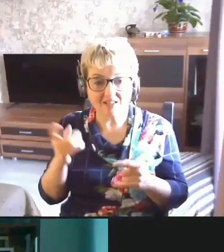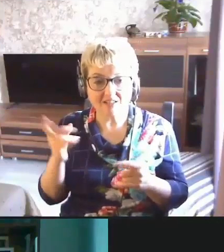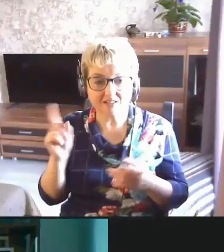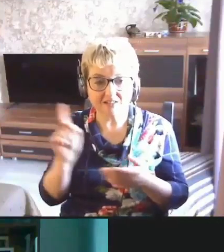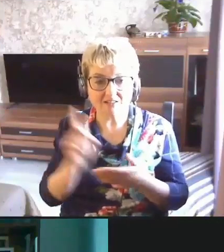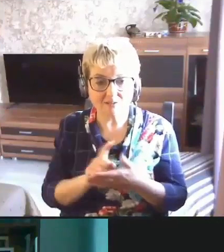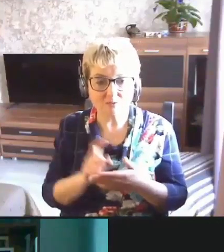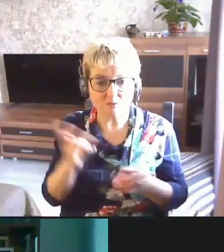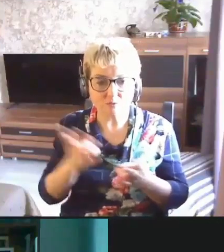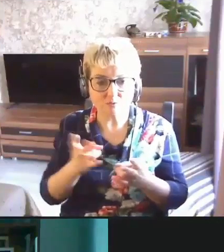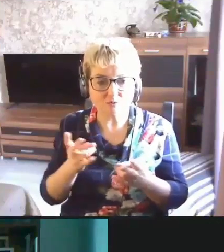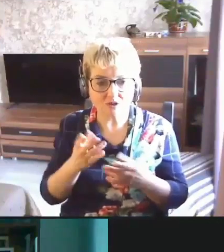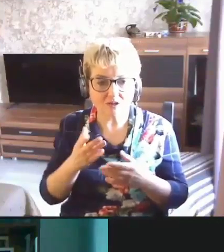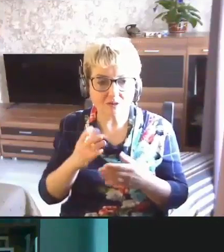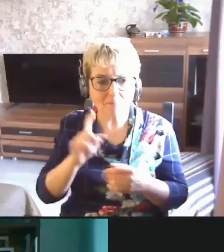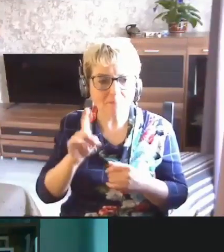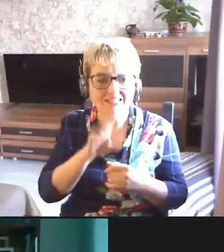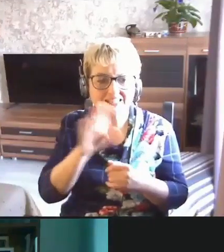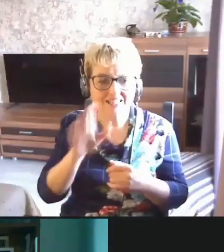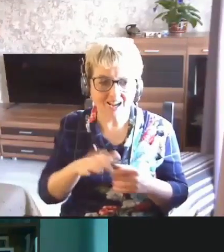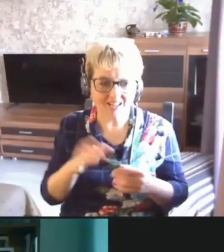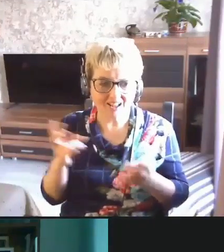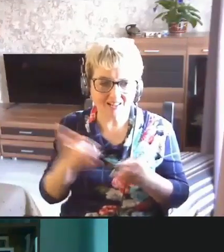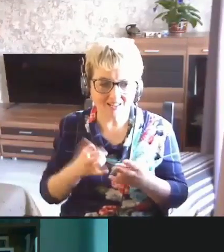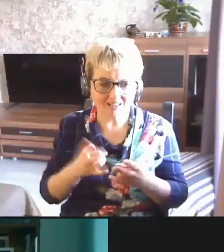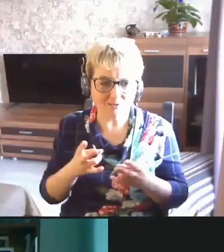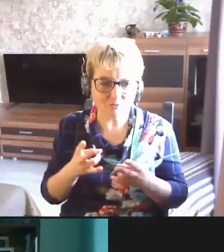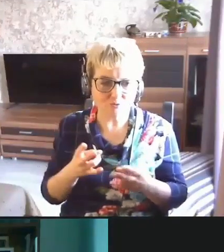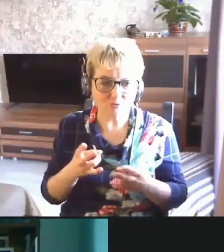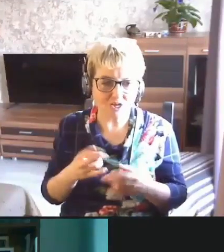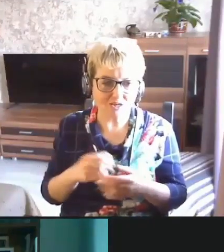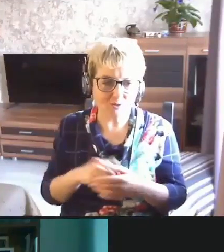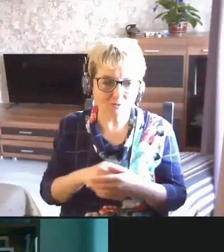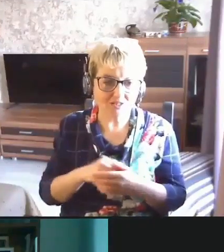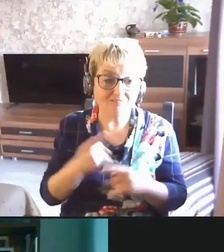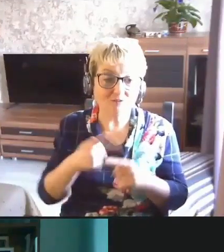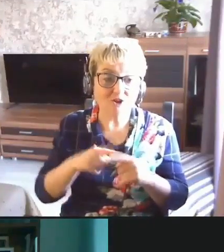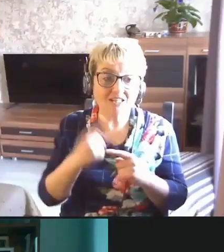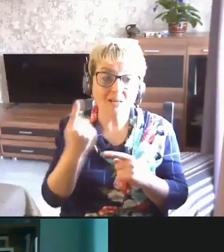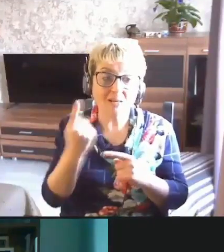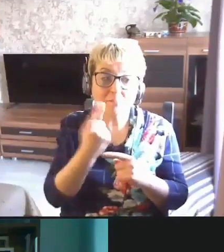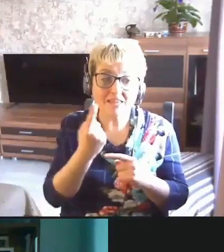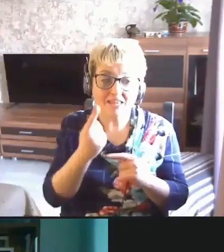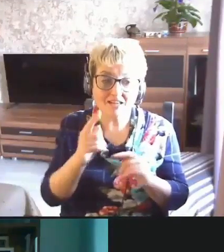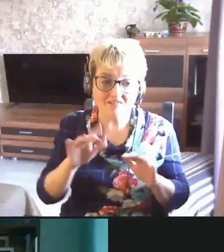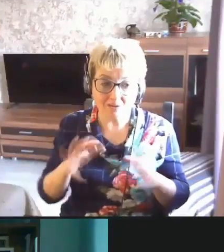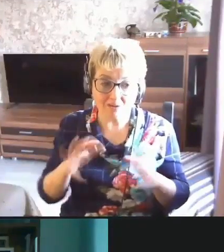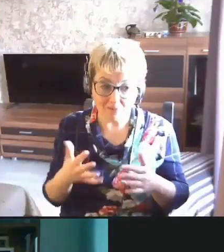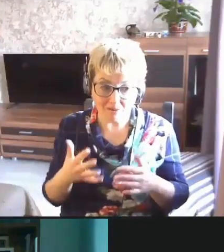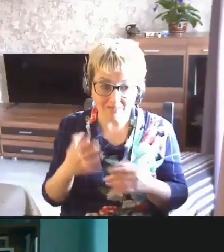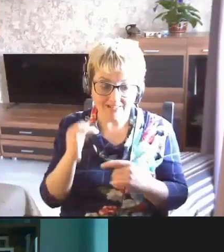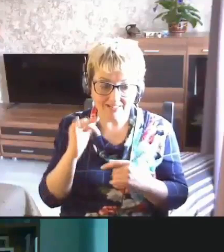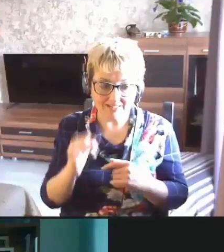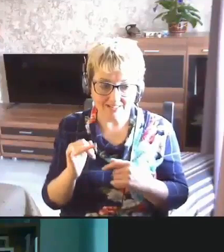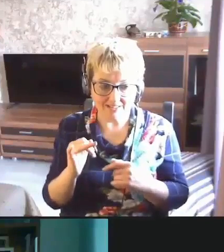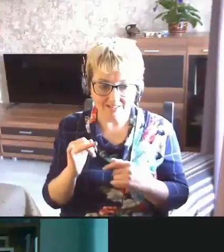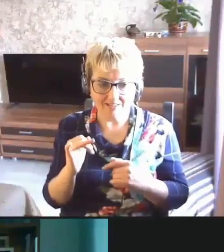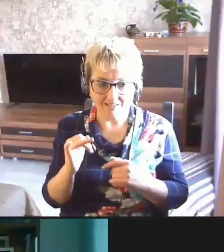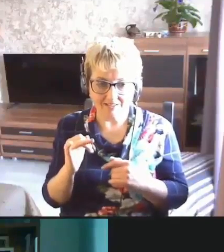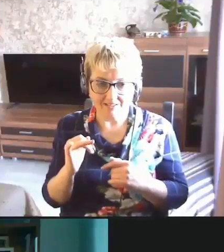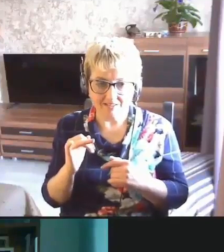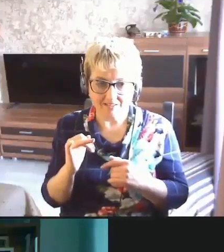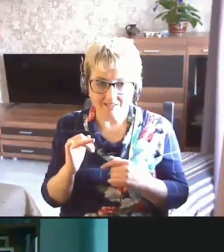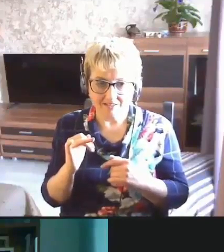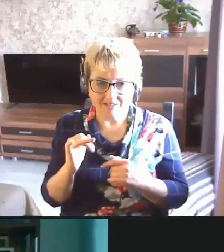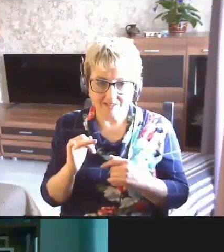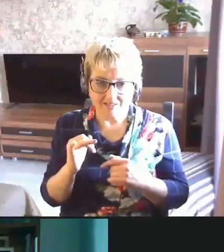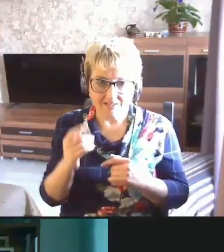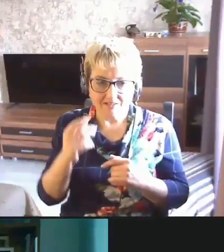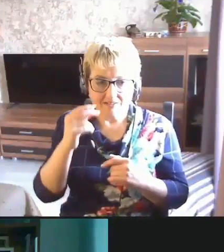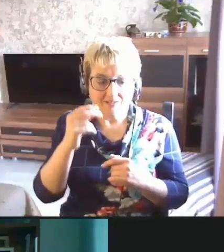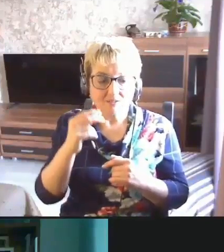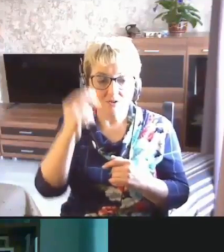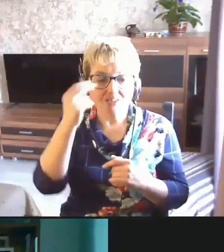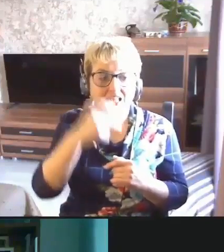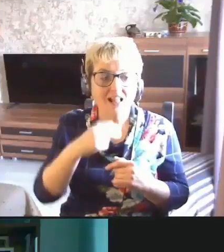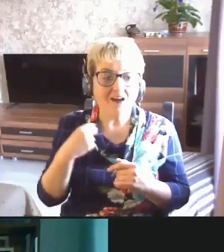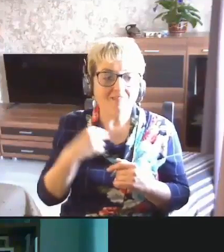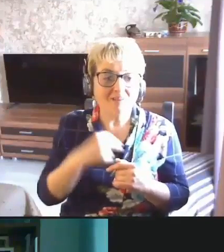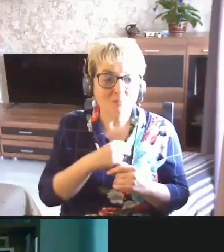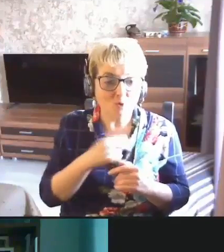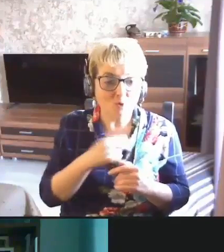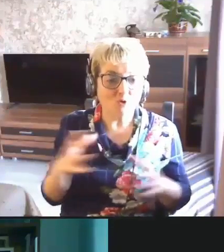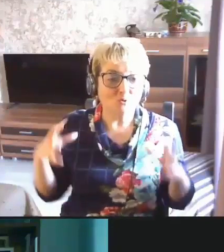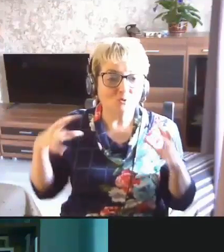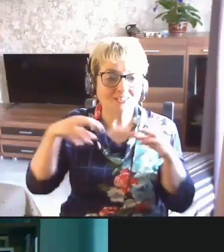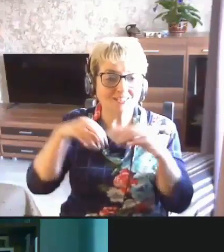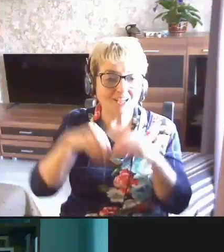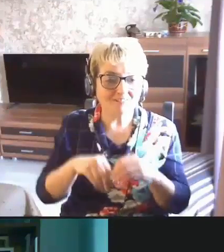должна ждать постоянно. Это первый момент, и слава Богу, мы